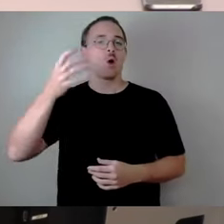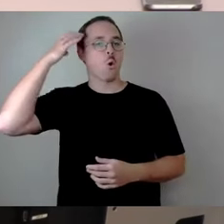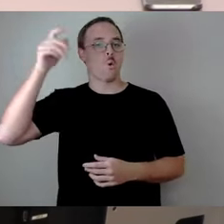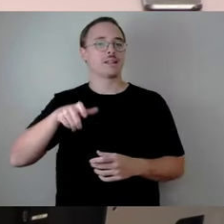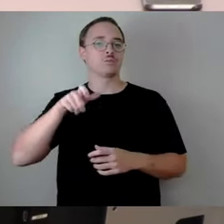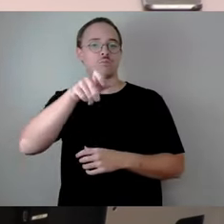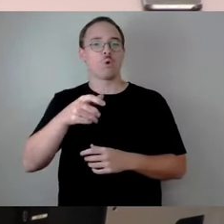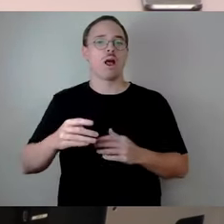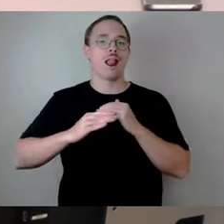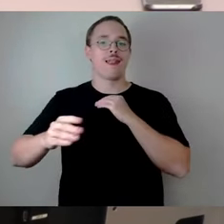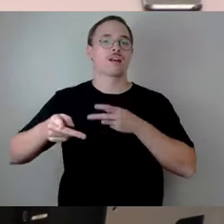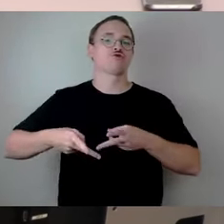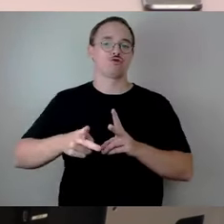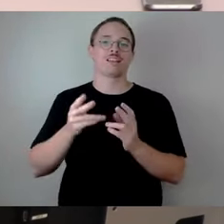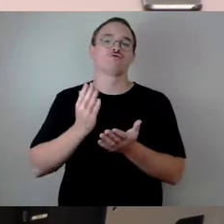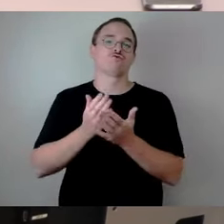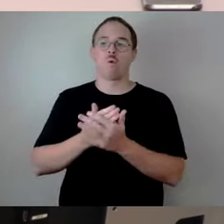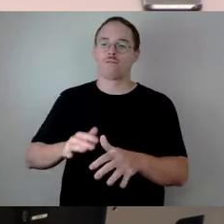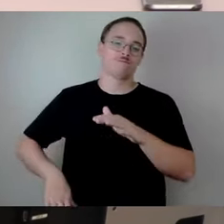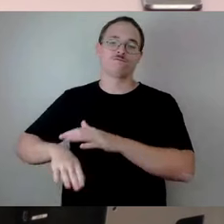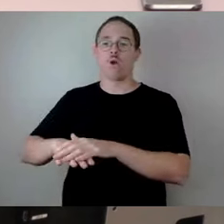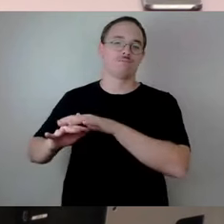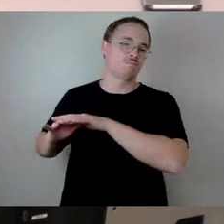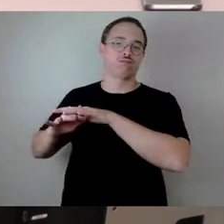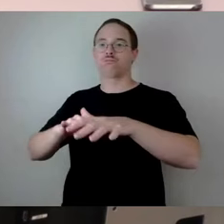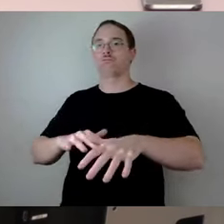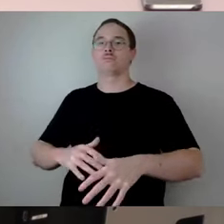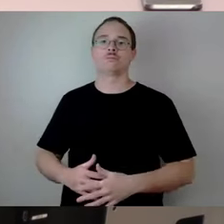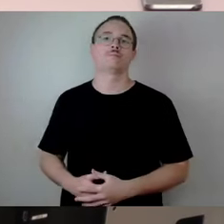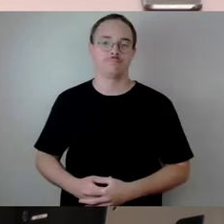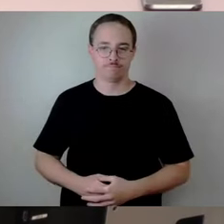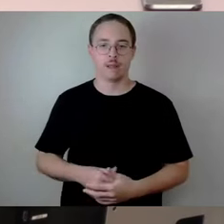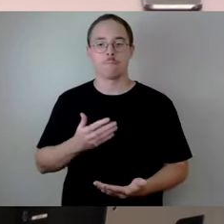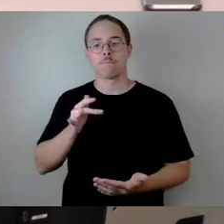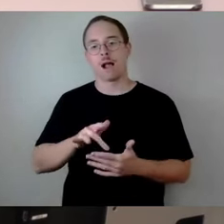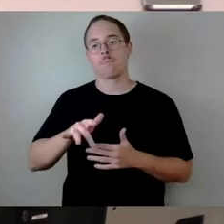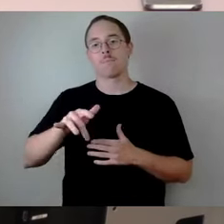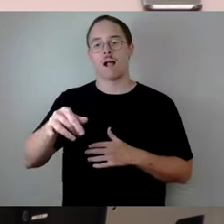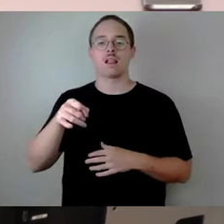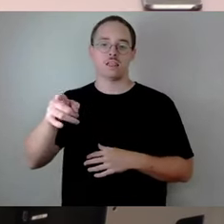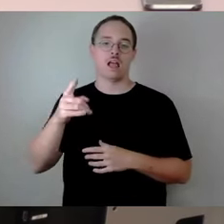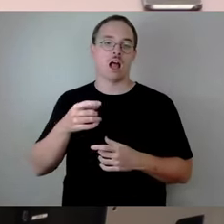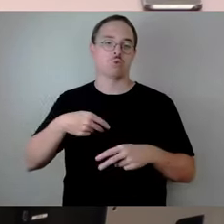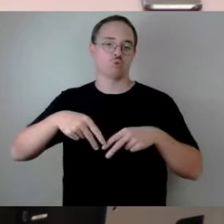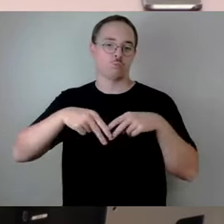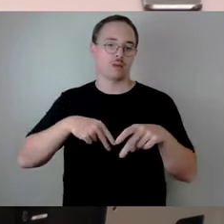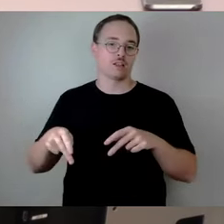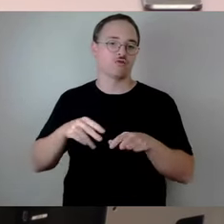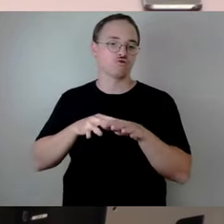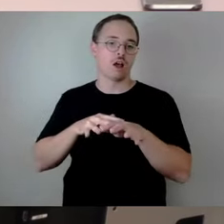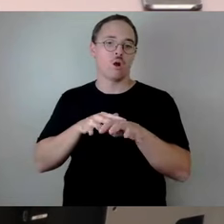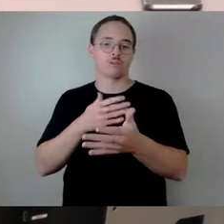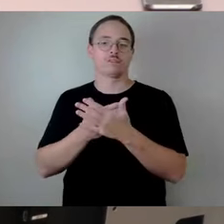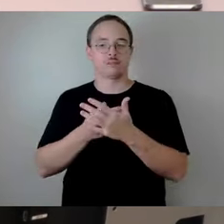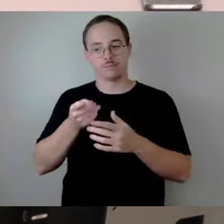Stau auf der Autobahn, fahren noch mehr Autos durch. Aber es ist immer ein Problem und die Eltern sagen, sie machen sich